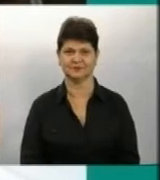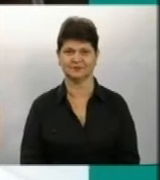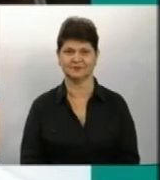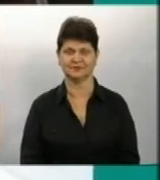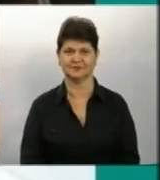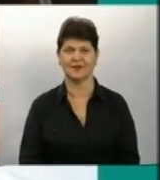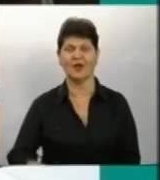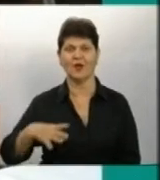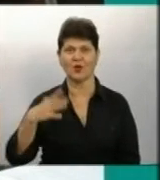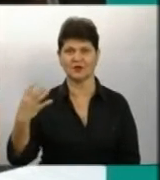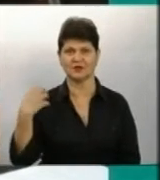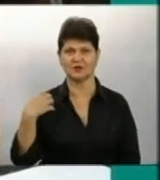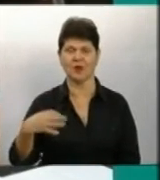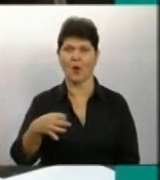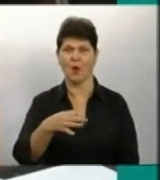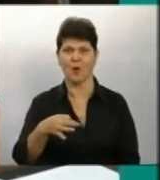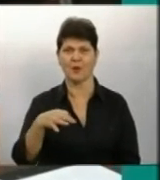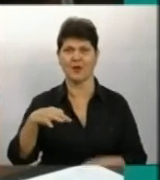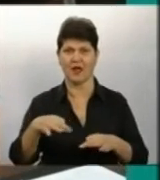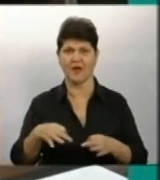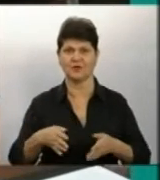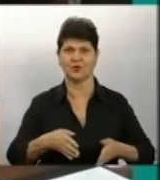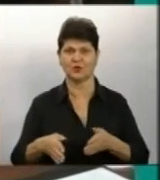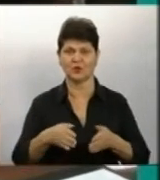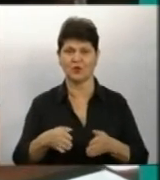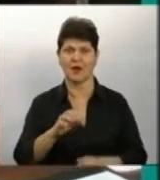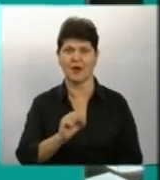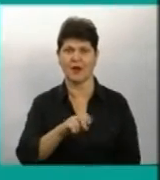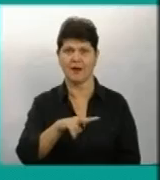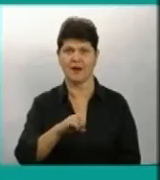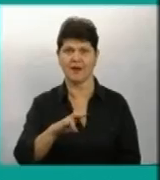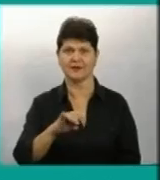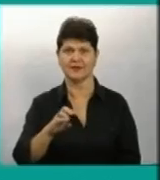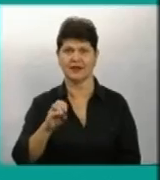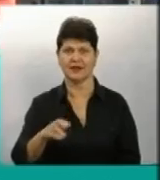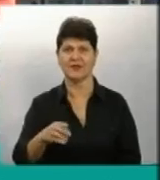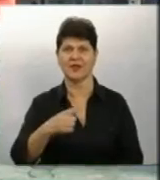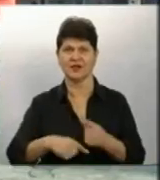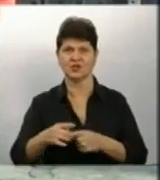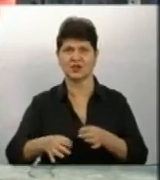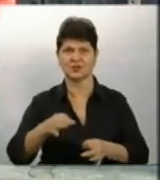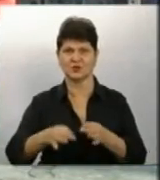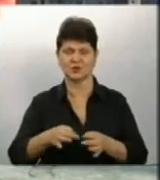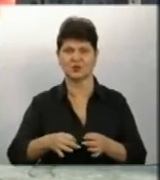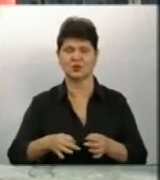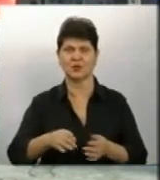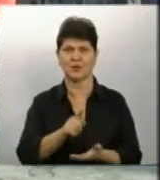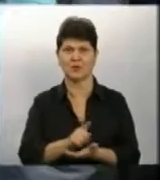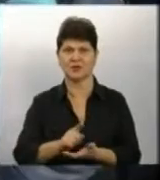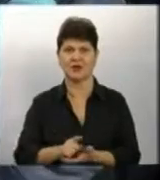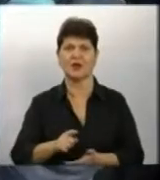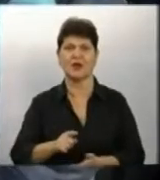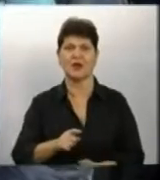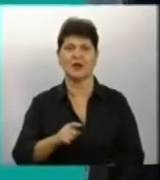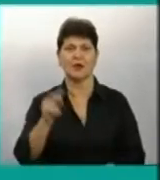Колишній начальник облавтодору Ігор Алєксєєв через Верховний суд поновився на посаді Як діяти під час пожежі вчили учнів